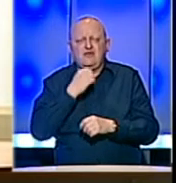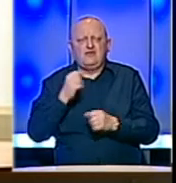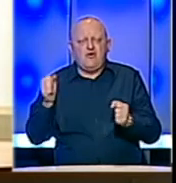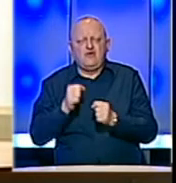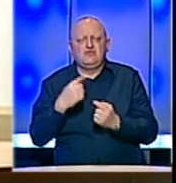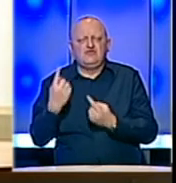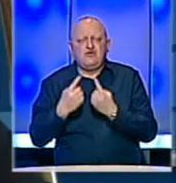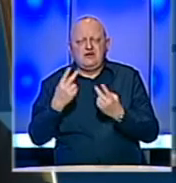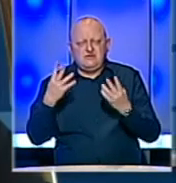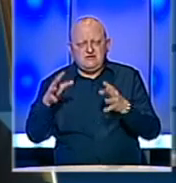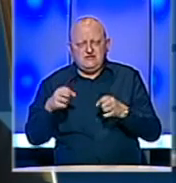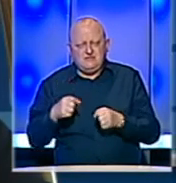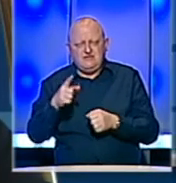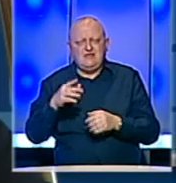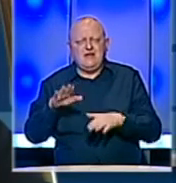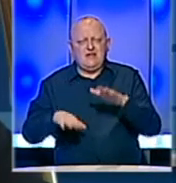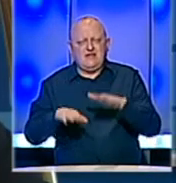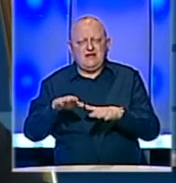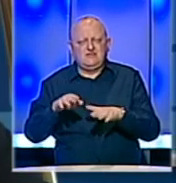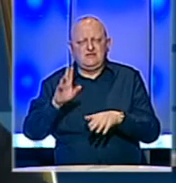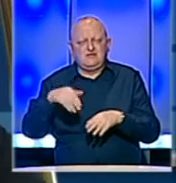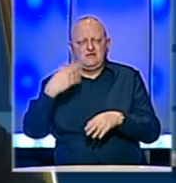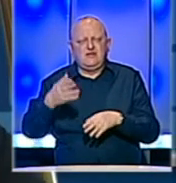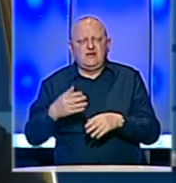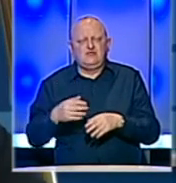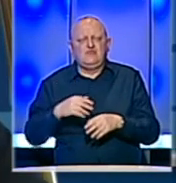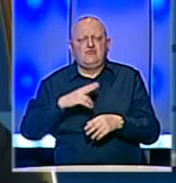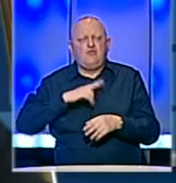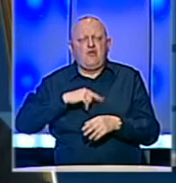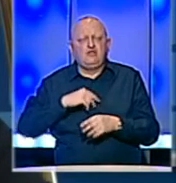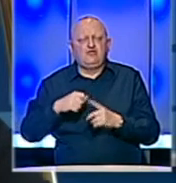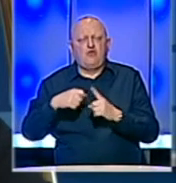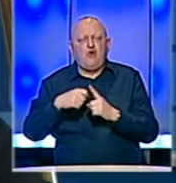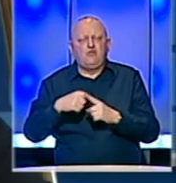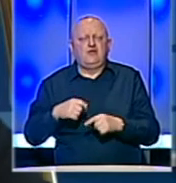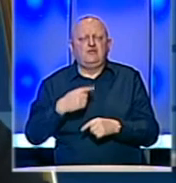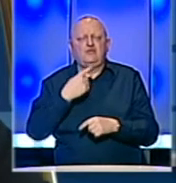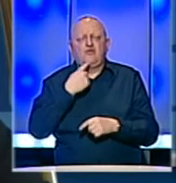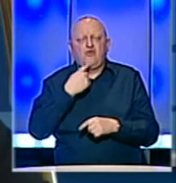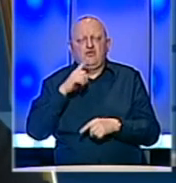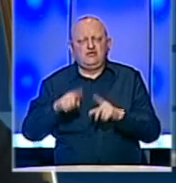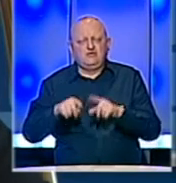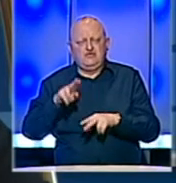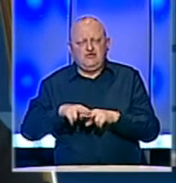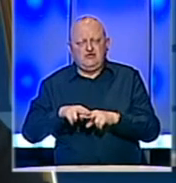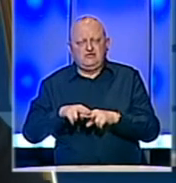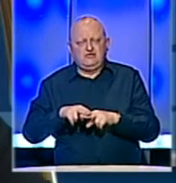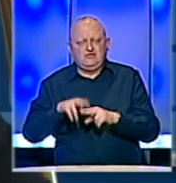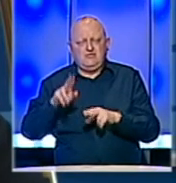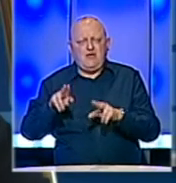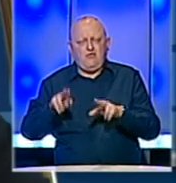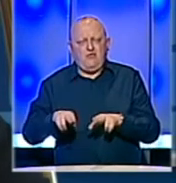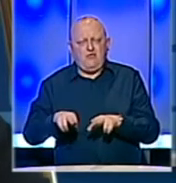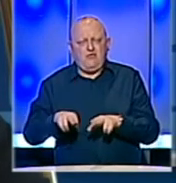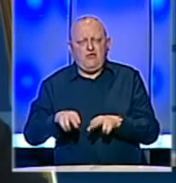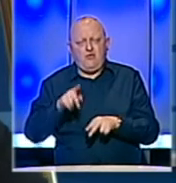situaciju u kojoj se nalazimo. Njima na raspolaganje stavljamo komunalnu policiju koja će između ostalog imati mogućnost